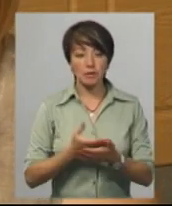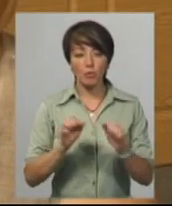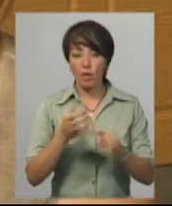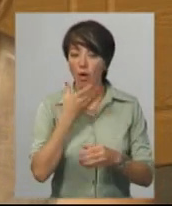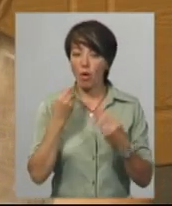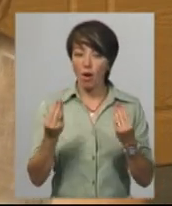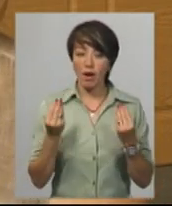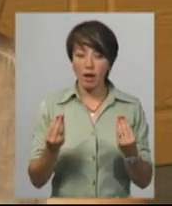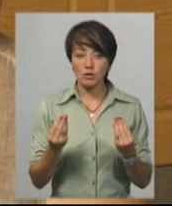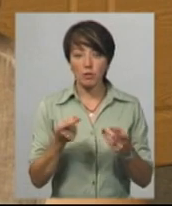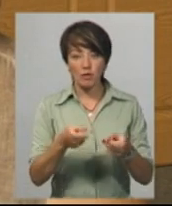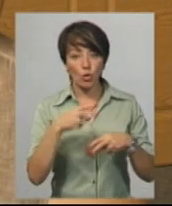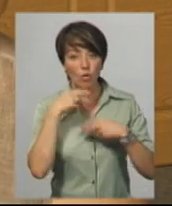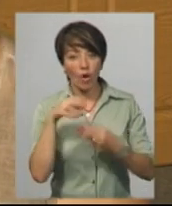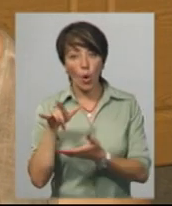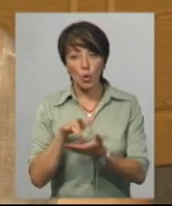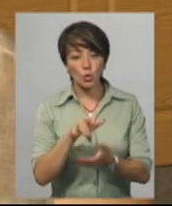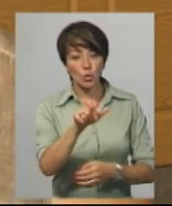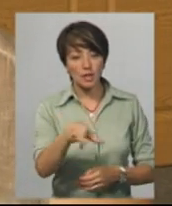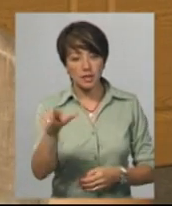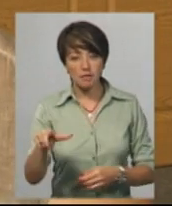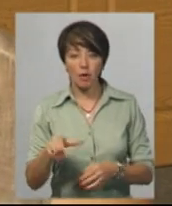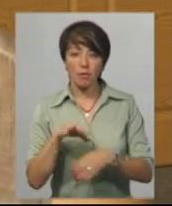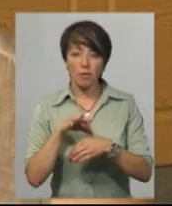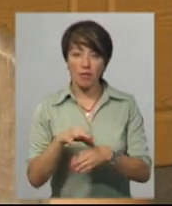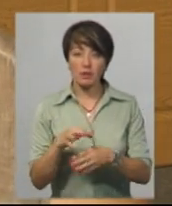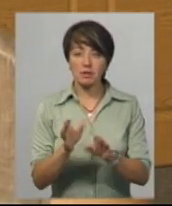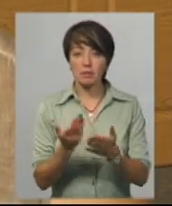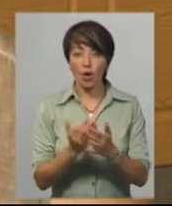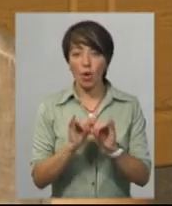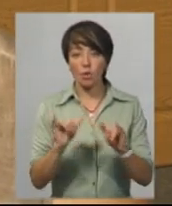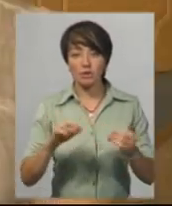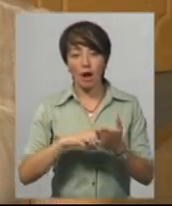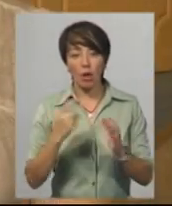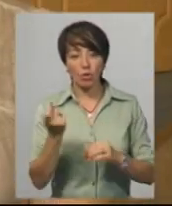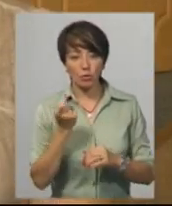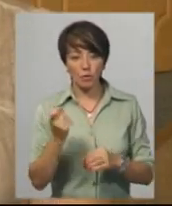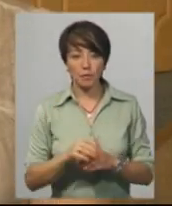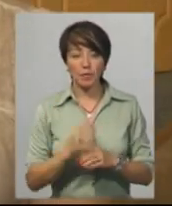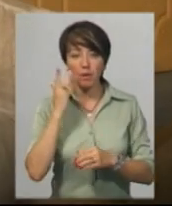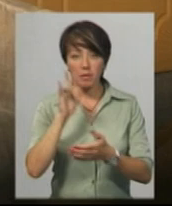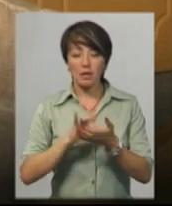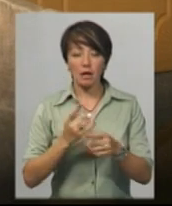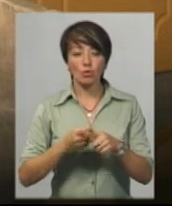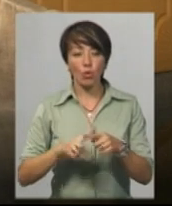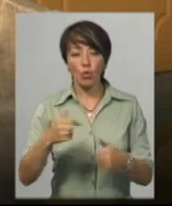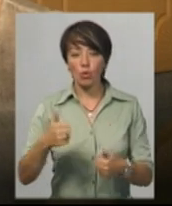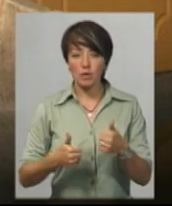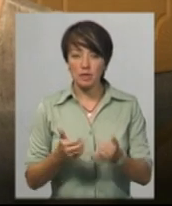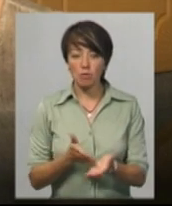окрасою, які могли би привернути увагу туристів, а через туристів провести розвиток економіки. Мета цього конкурсу